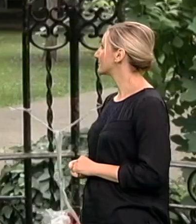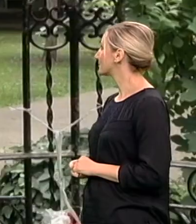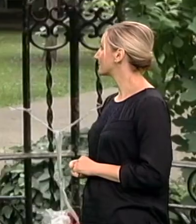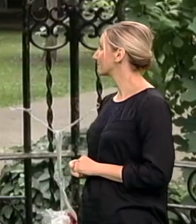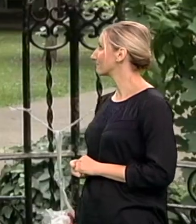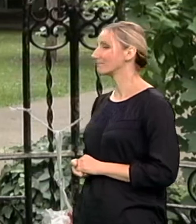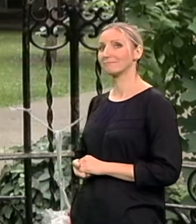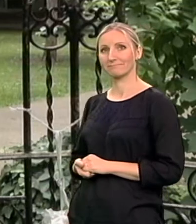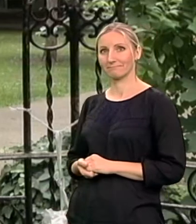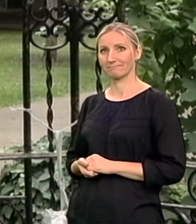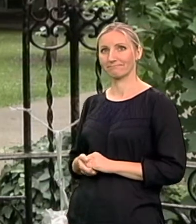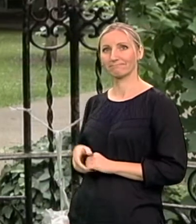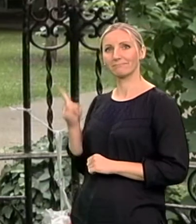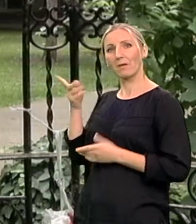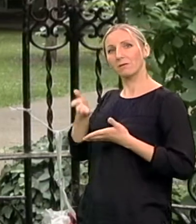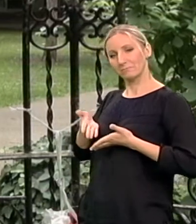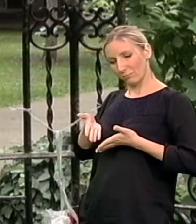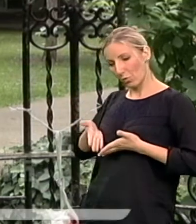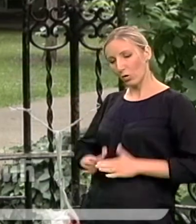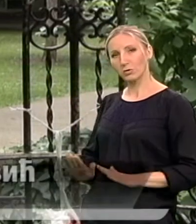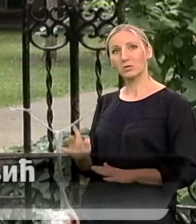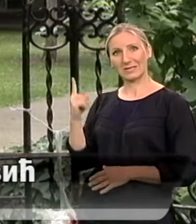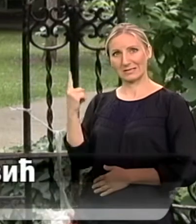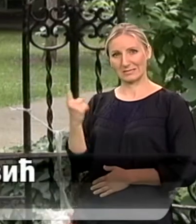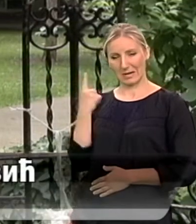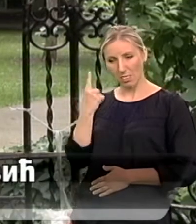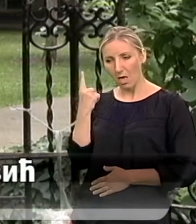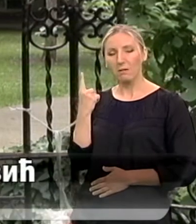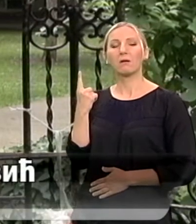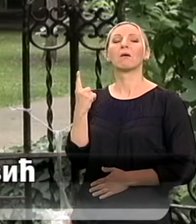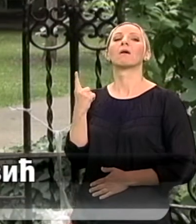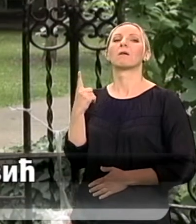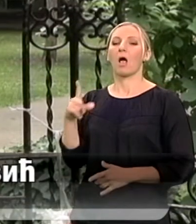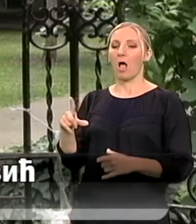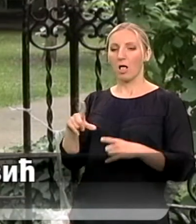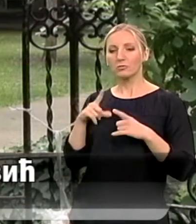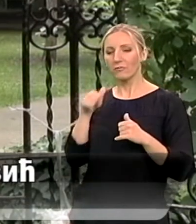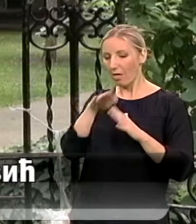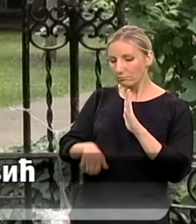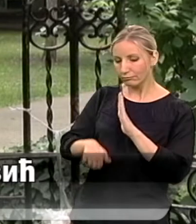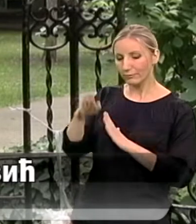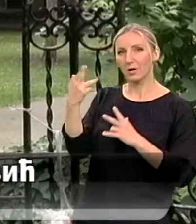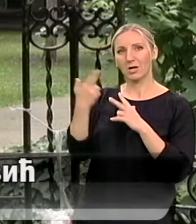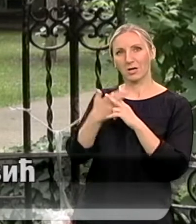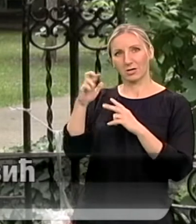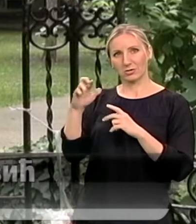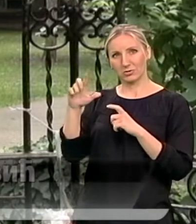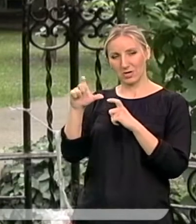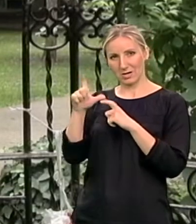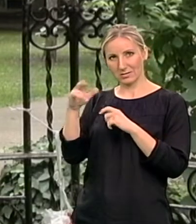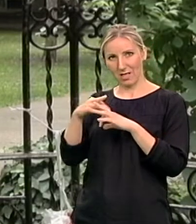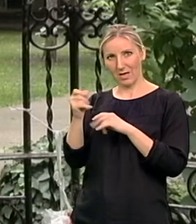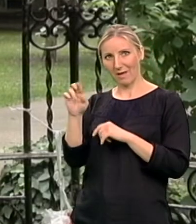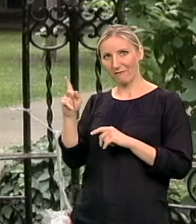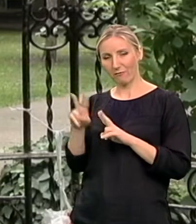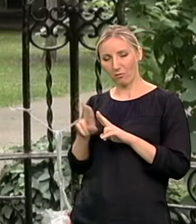I upravo u Zrenjaninu, ali sam živjela i odrasla u Česteregu, to je jedno malo mesto, jedno 30